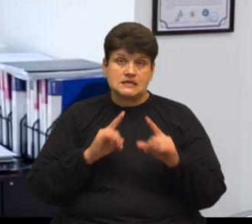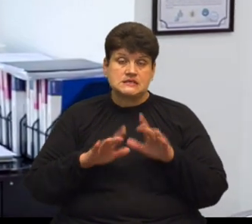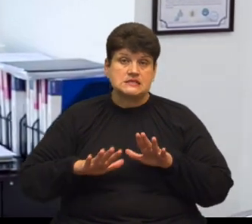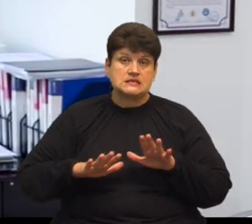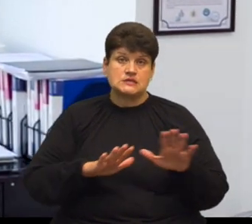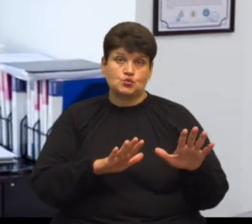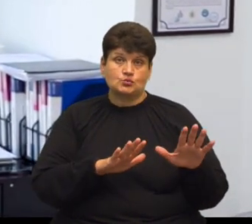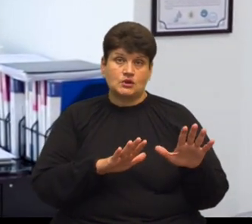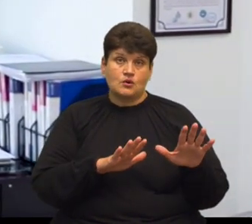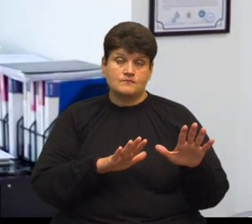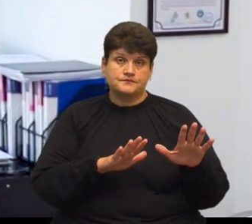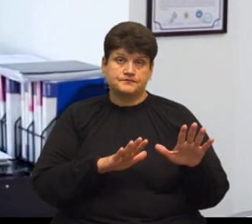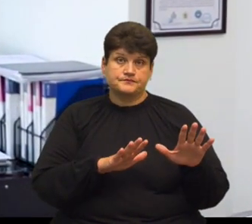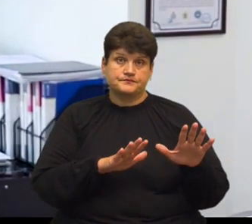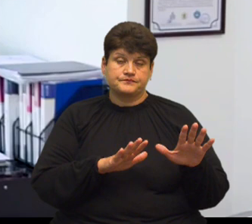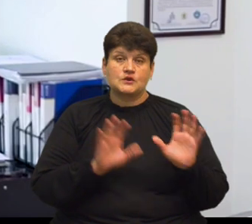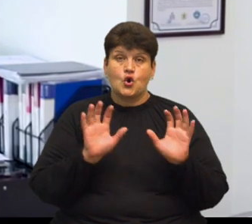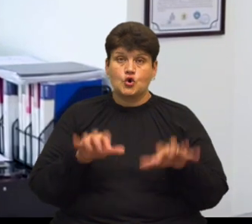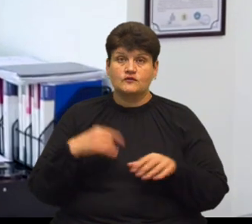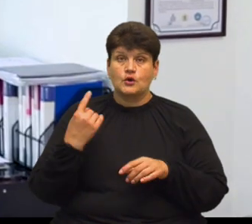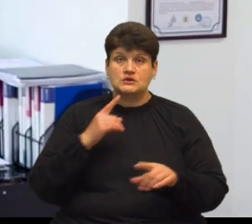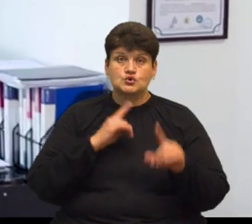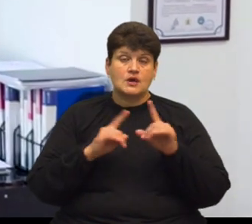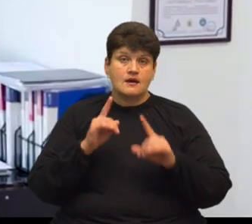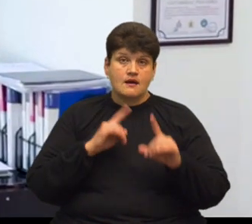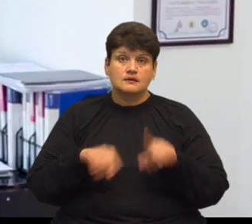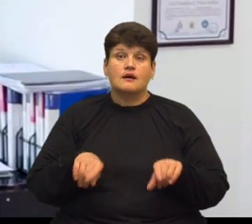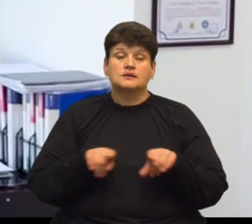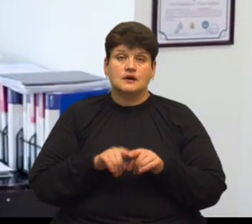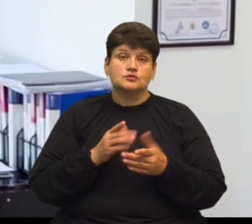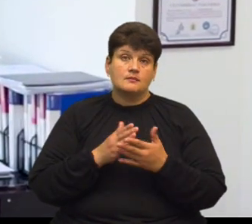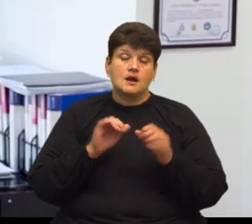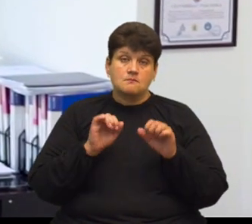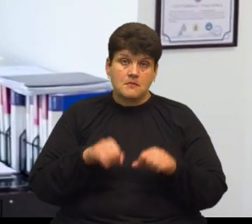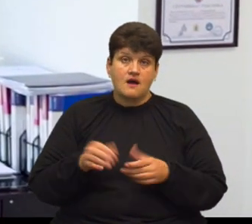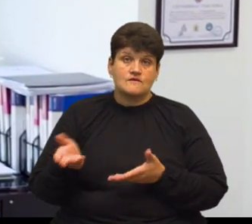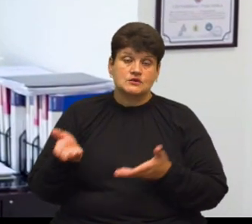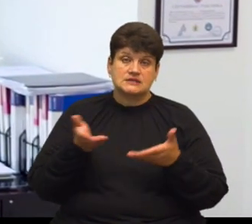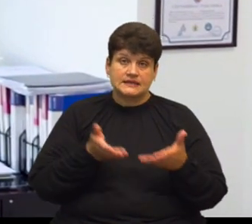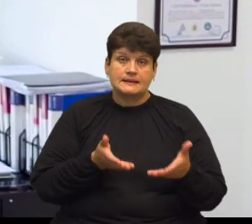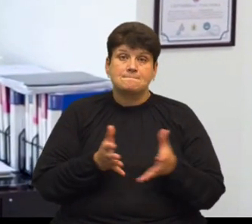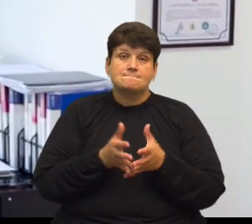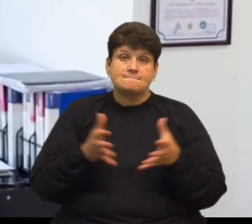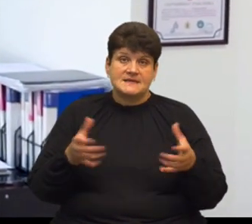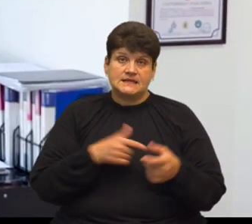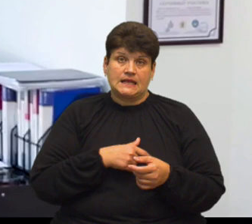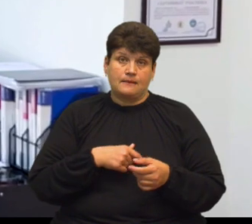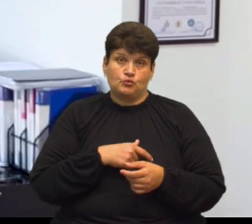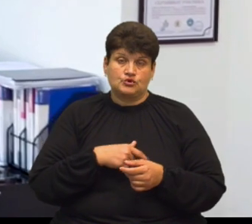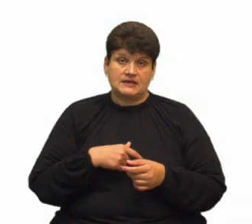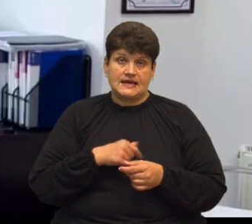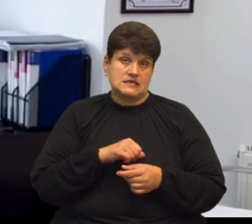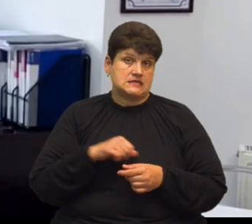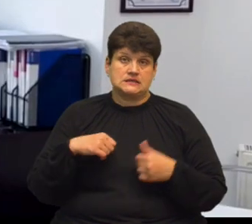голови обласної ради, а також на більшість депутатів мають право скликати сесію